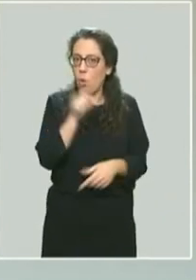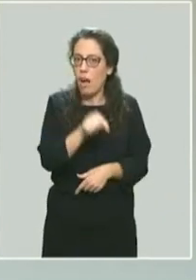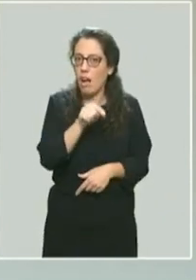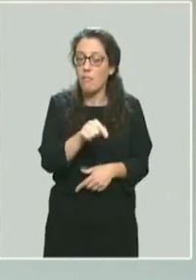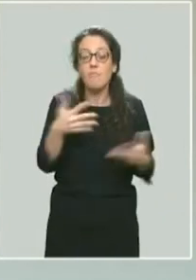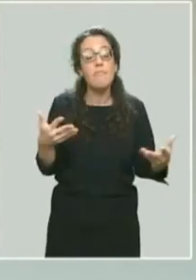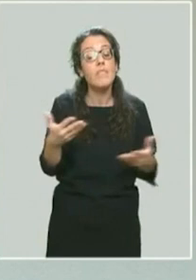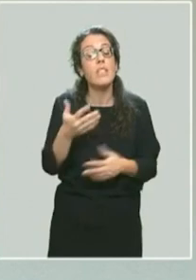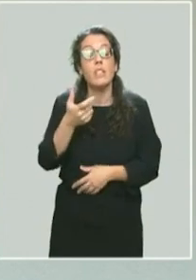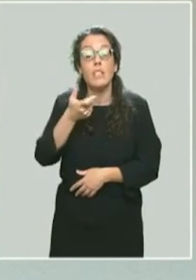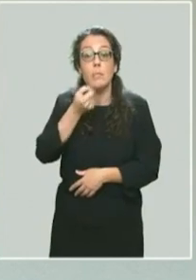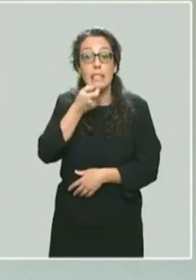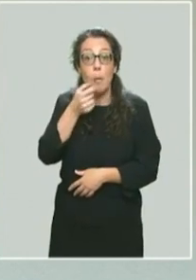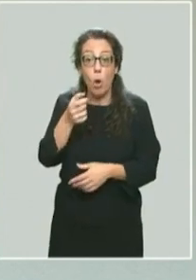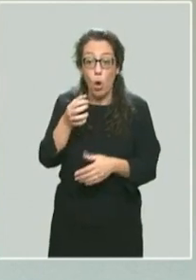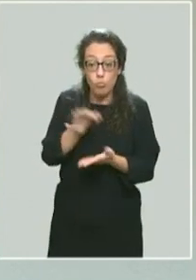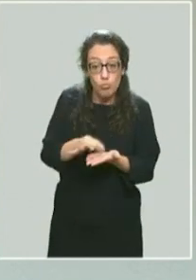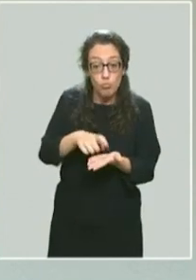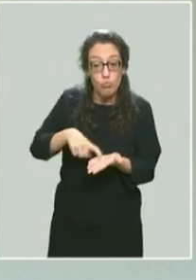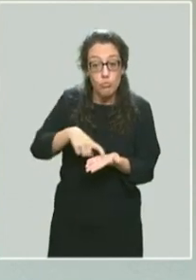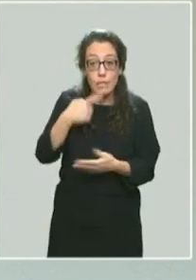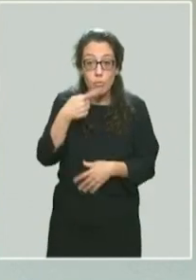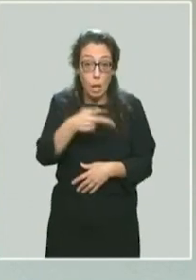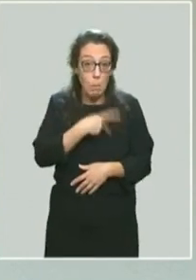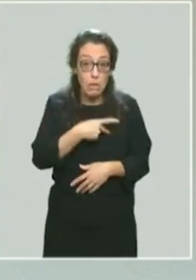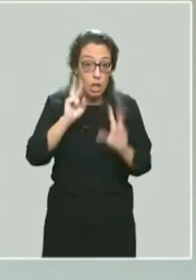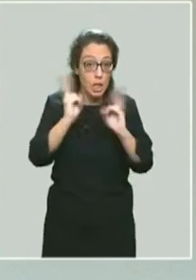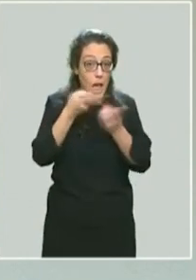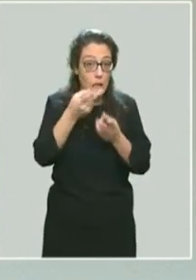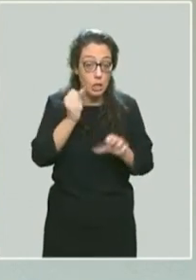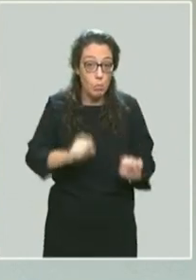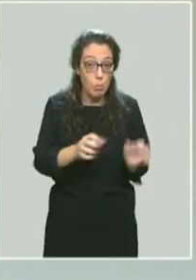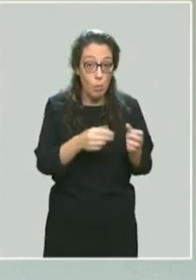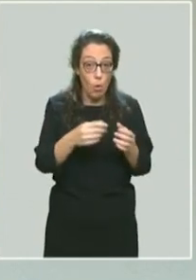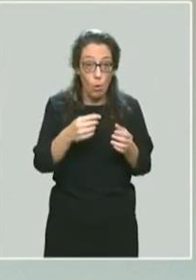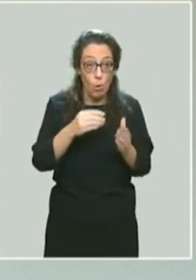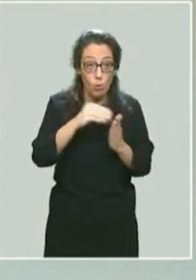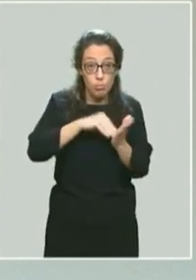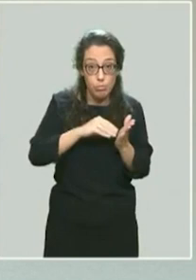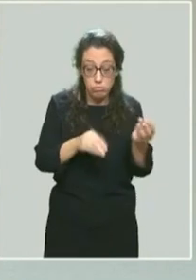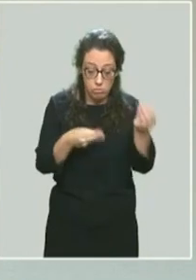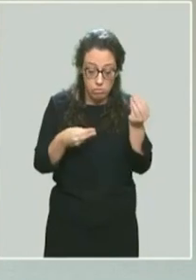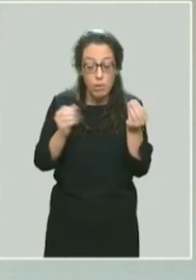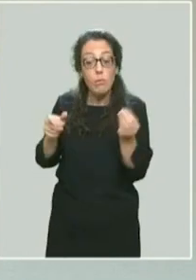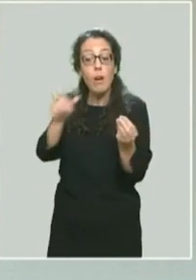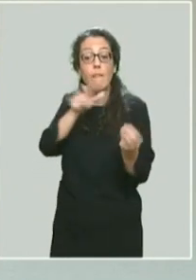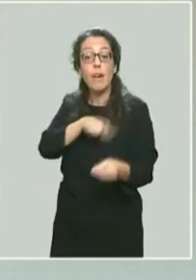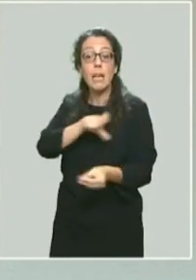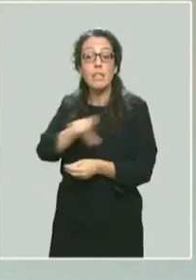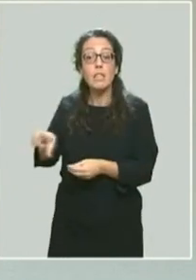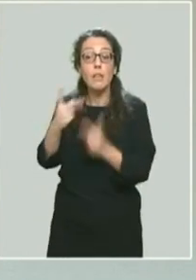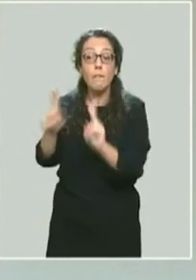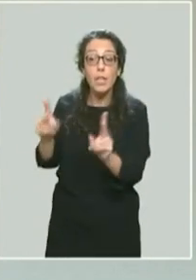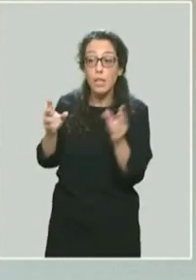comprimé, qui pourra être prescrit par la médecine de ville, par vos médecins généralistes, qui sera disponible dans les pharmacies d'officine en ville.